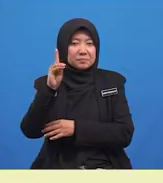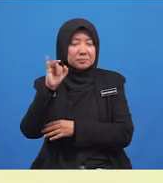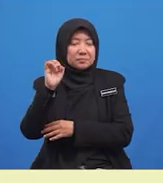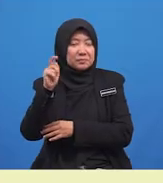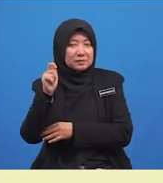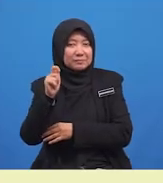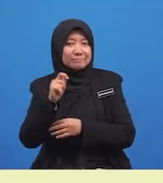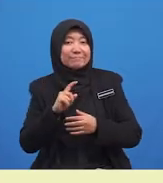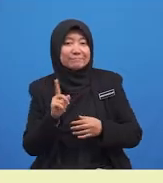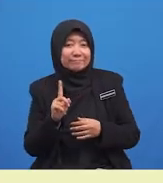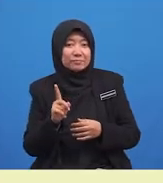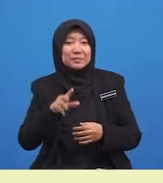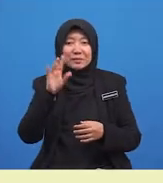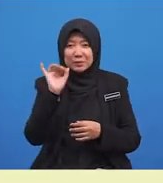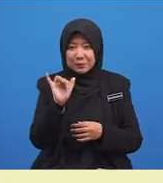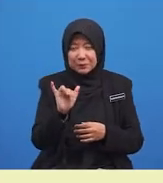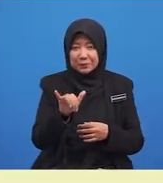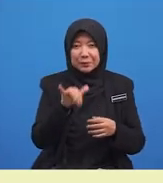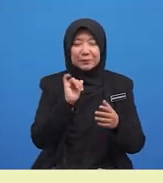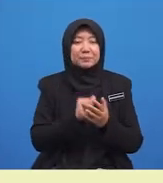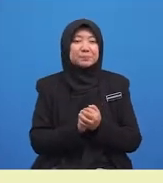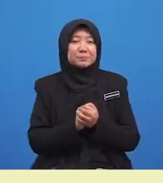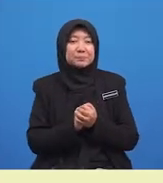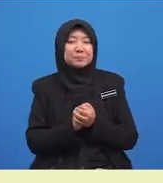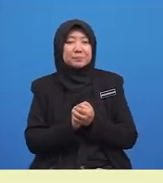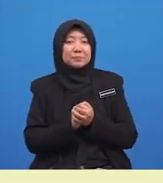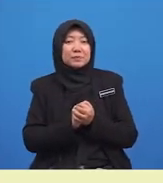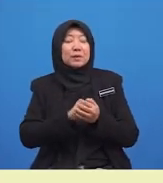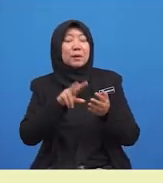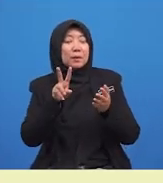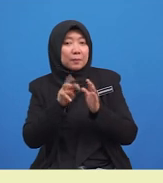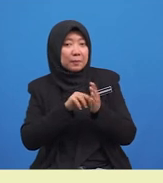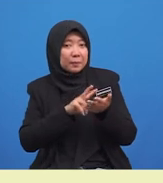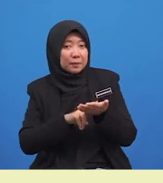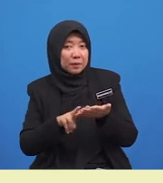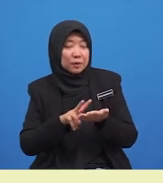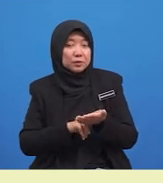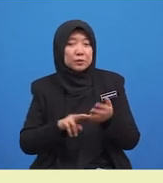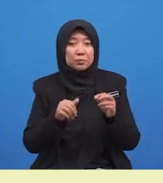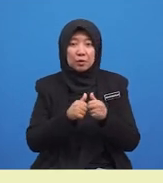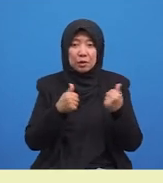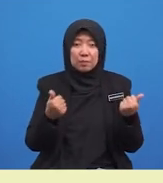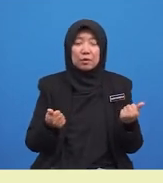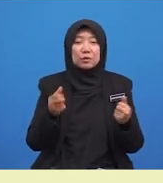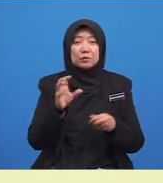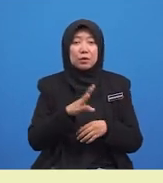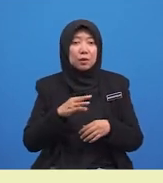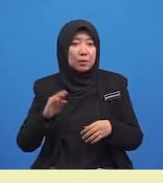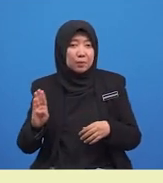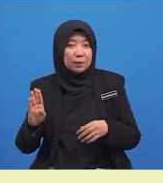Ya, predikatnya ialah Membaca surat khabar sambil mendengar radio.